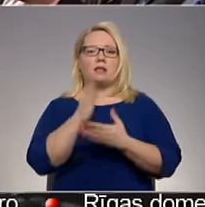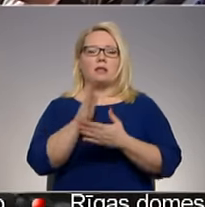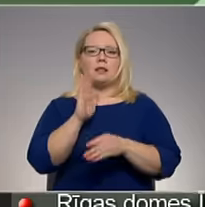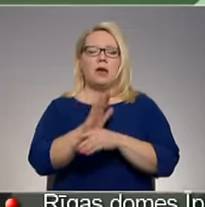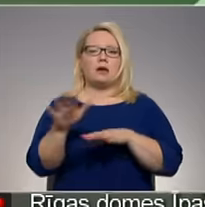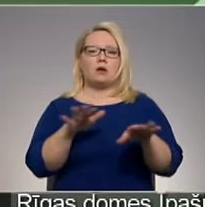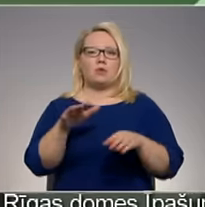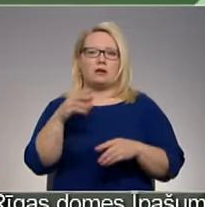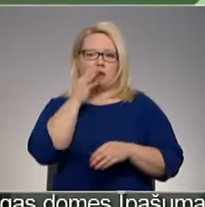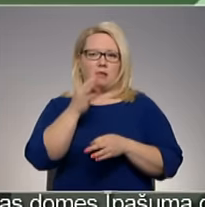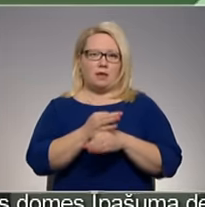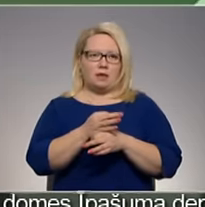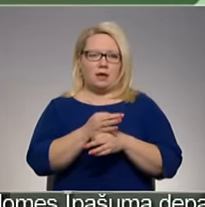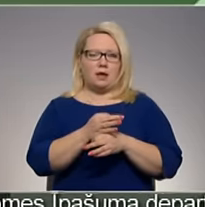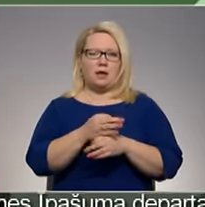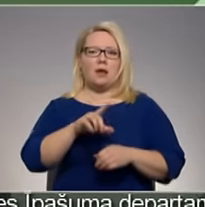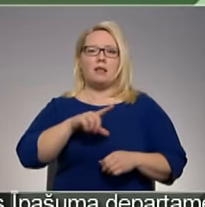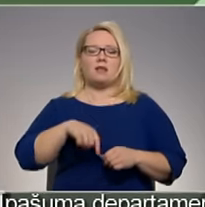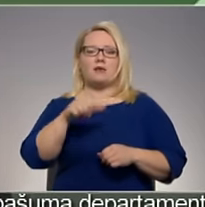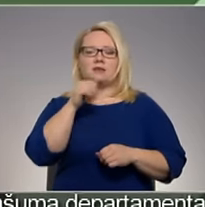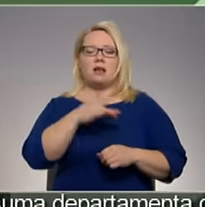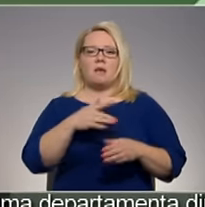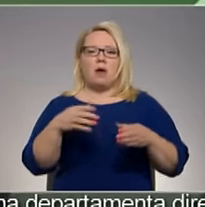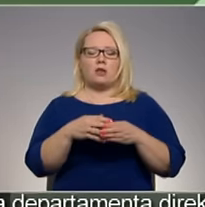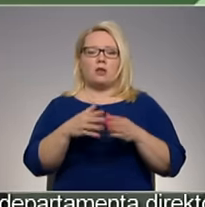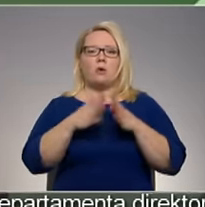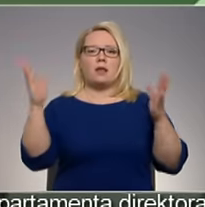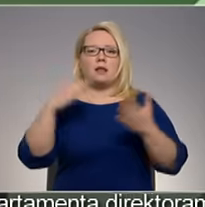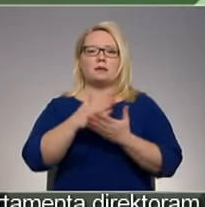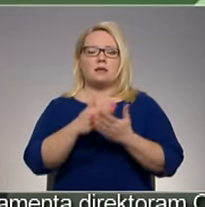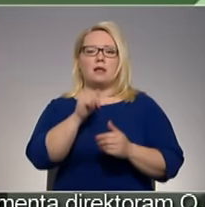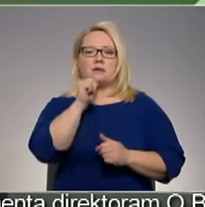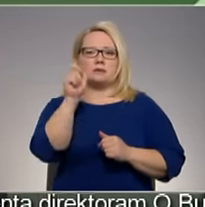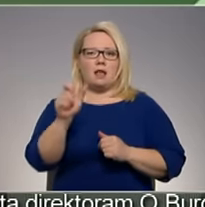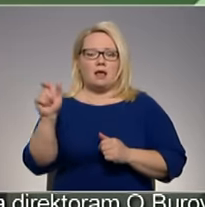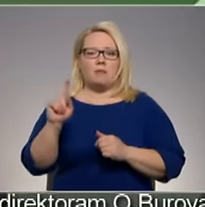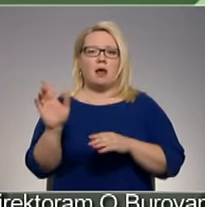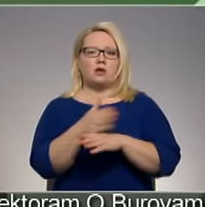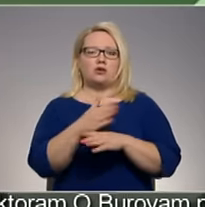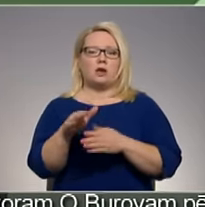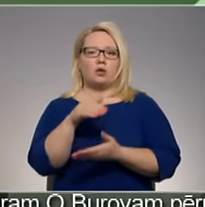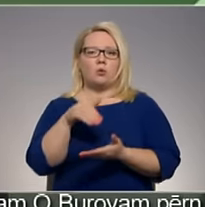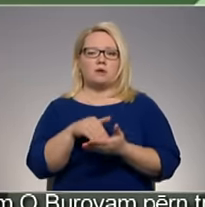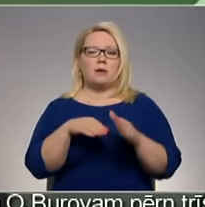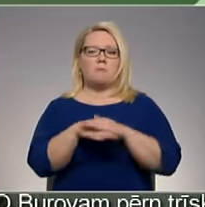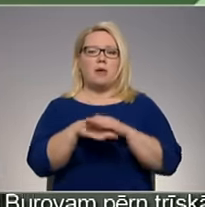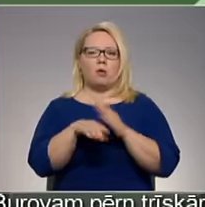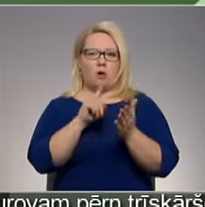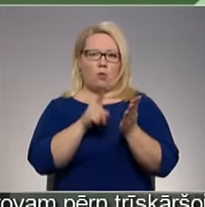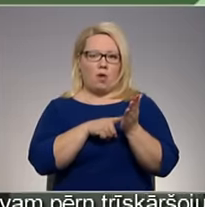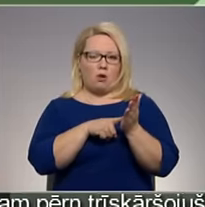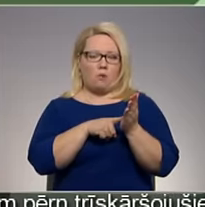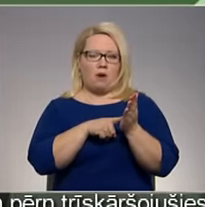atbildīgi. Latvijas zaļai partijai, ašķirībā no lielākās daļas pasaules zaļiem, ir ašķirīgi nostādi bēgļi jautājumā.